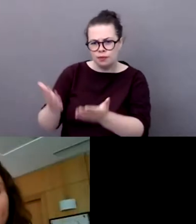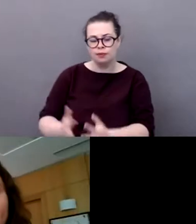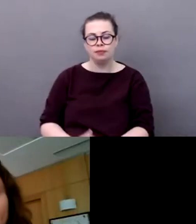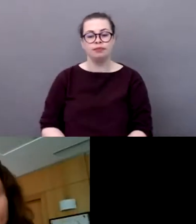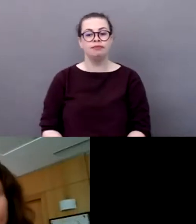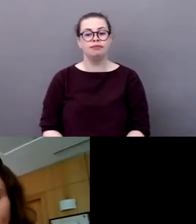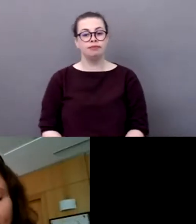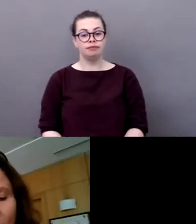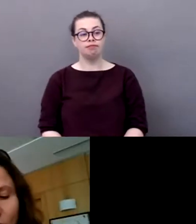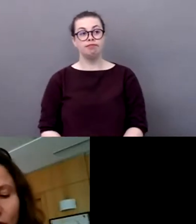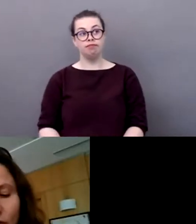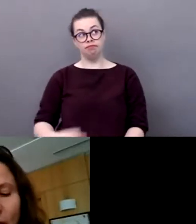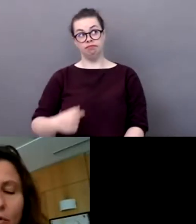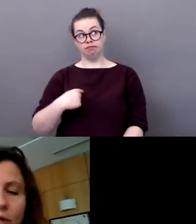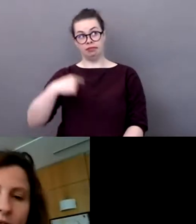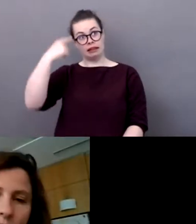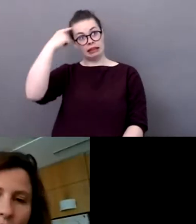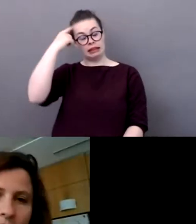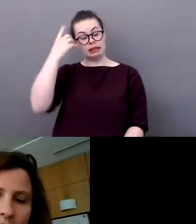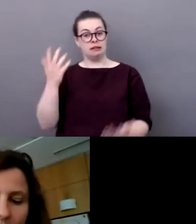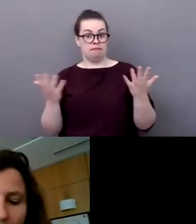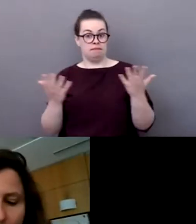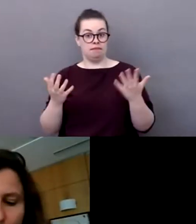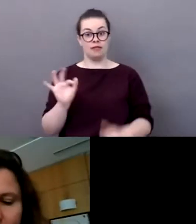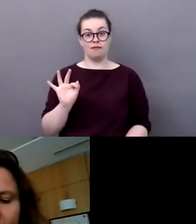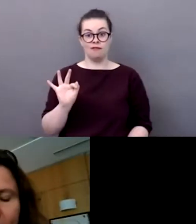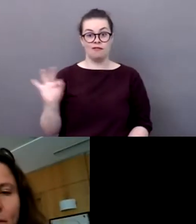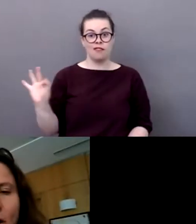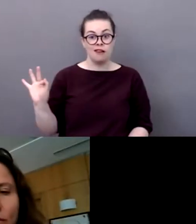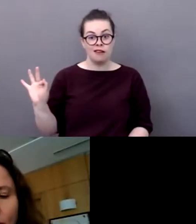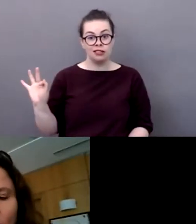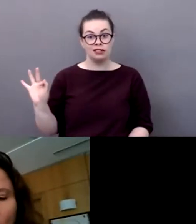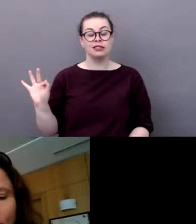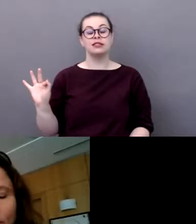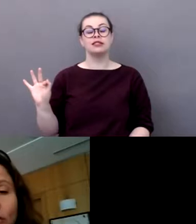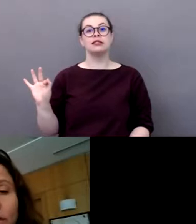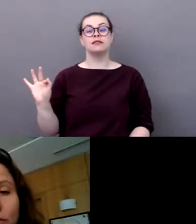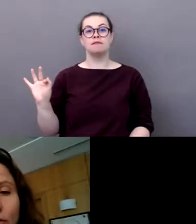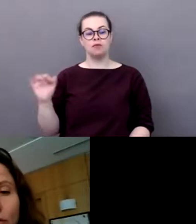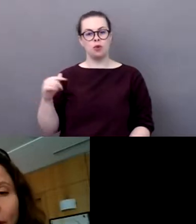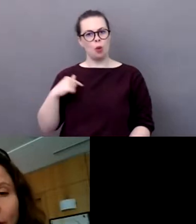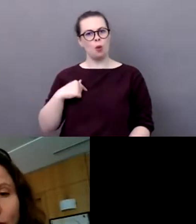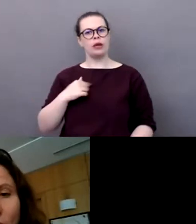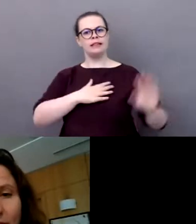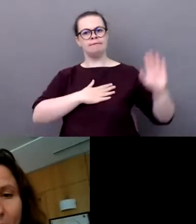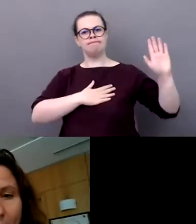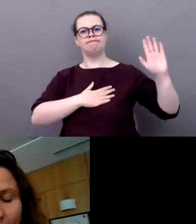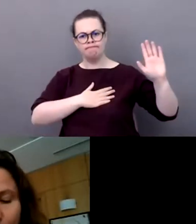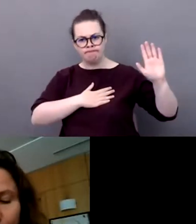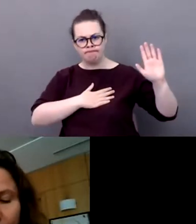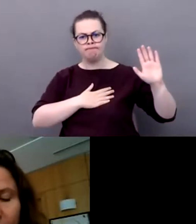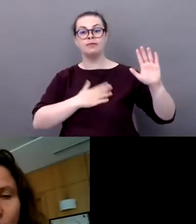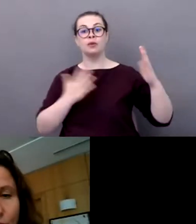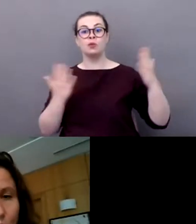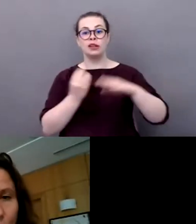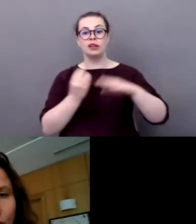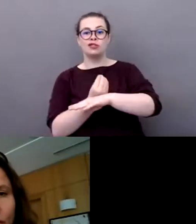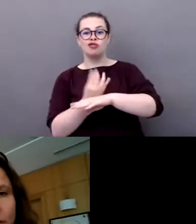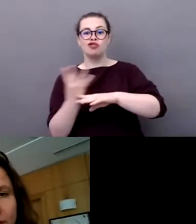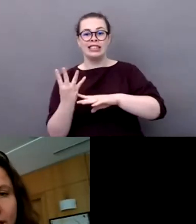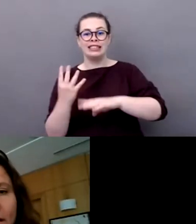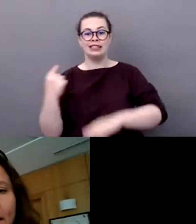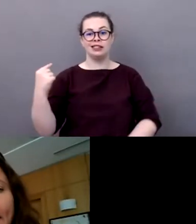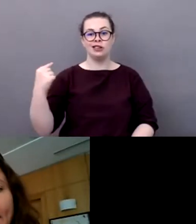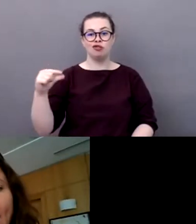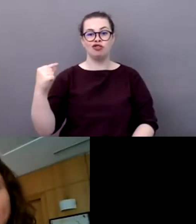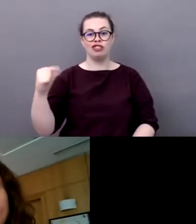créer des liens entre la politique sportive et la politique climat-environnement. À notre niveau, au gouvernement, avec Barbara Pompili, nous le faisons au